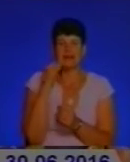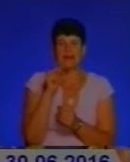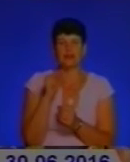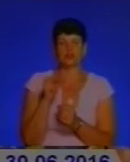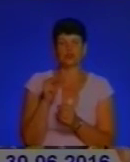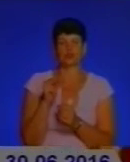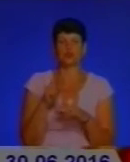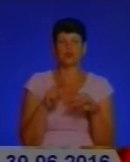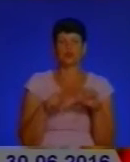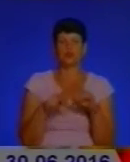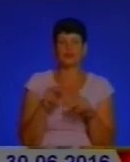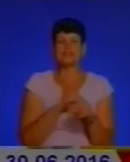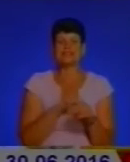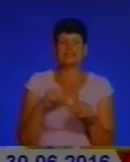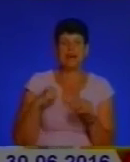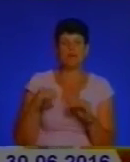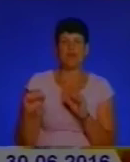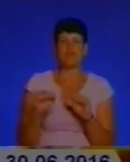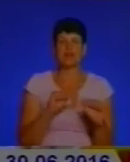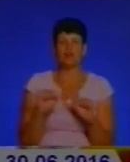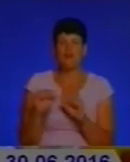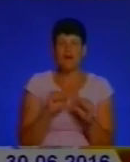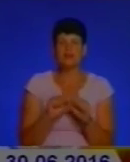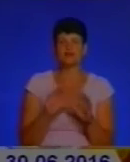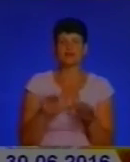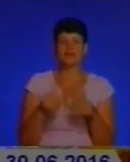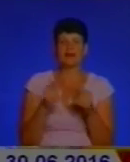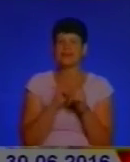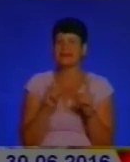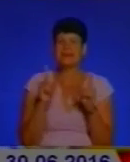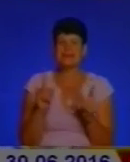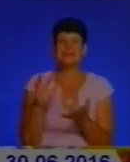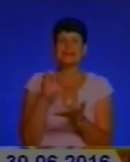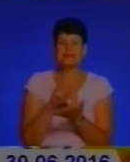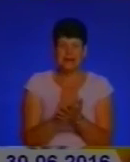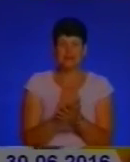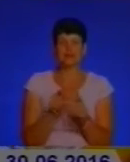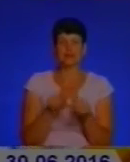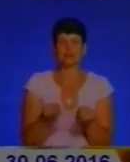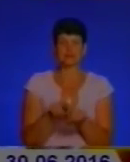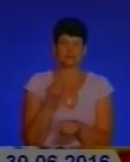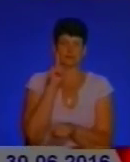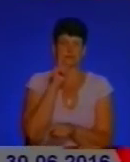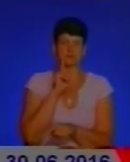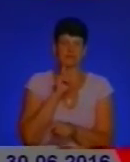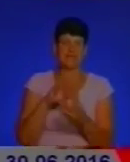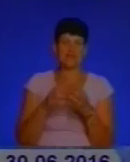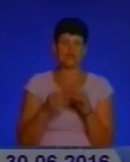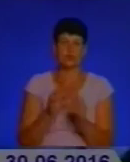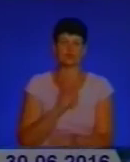студентське самоврядування, так, щоб вона приносила не тільки якась зайнятість, а й безпосередньо на солоду та результати.